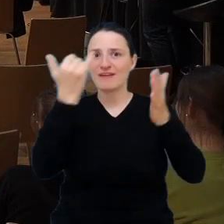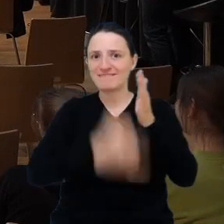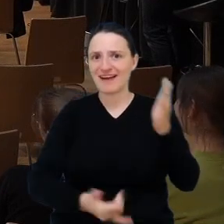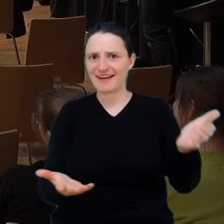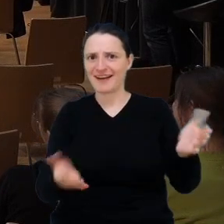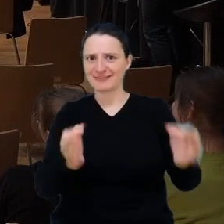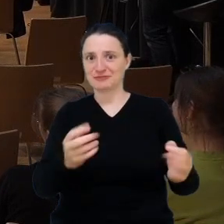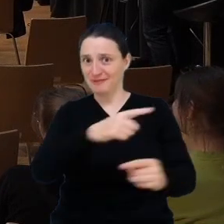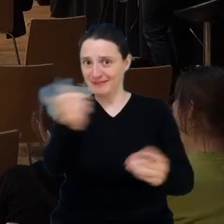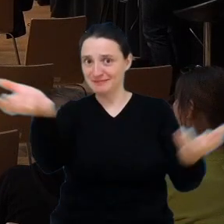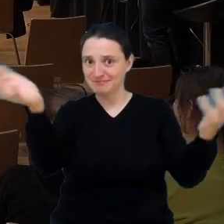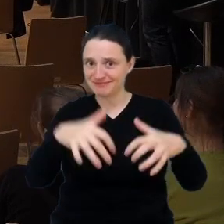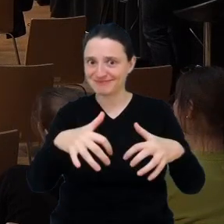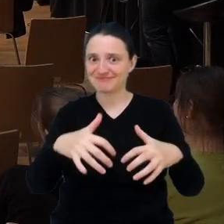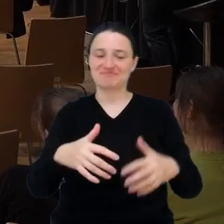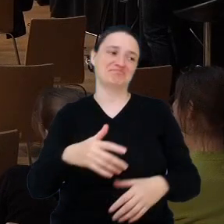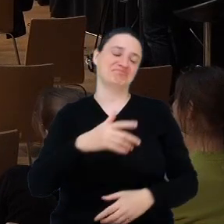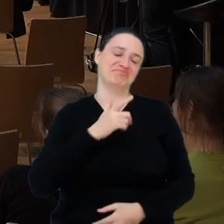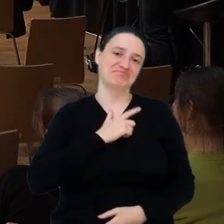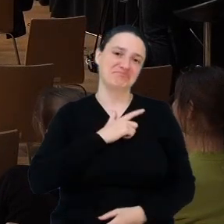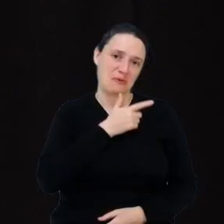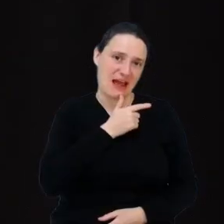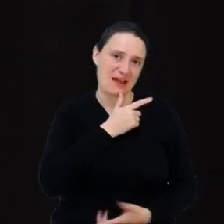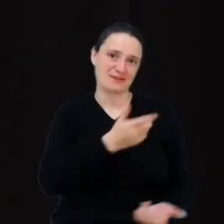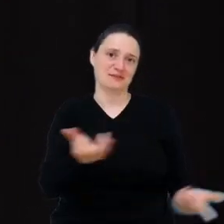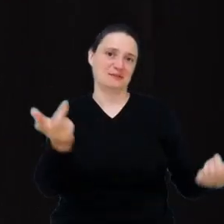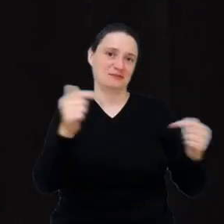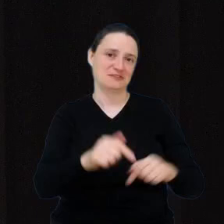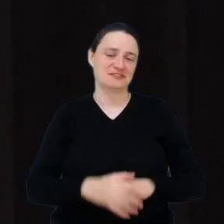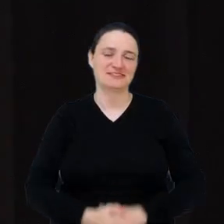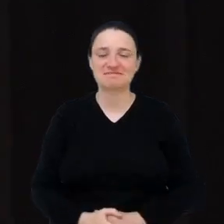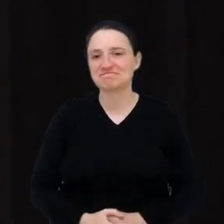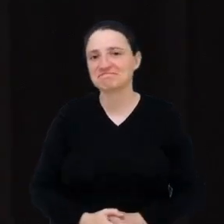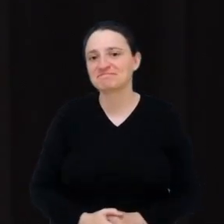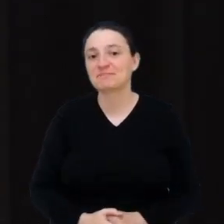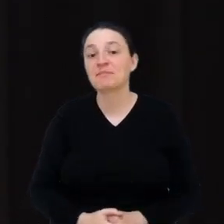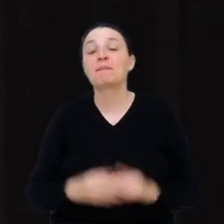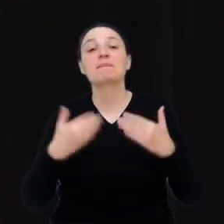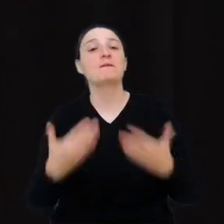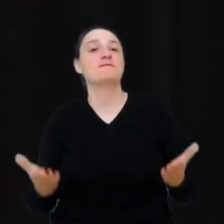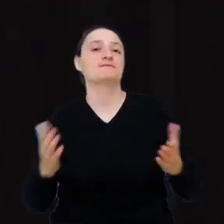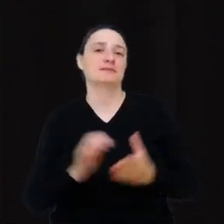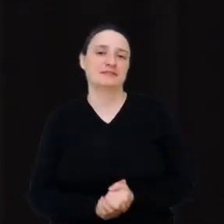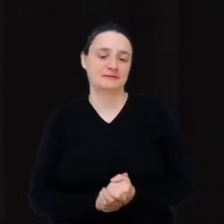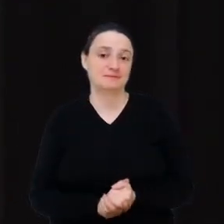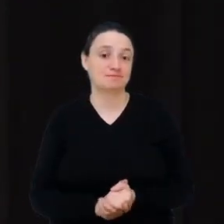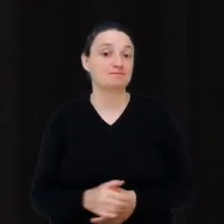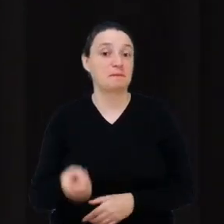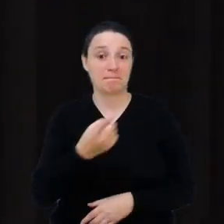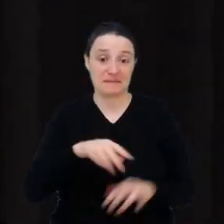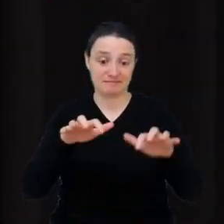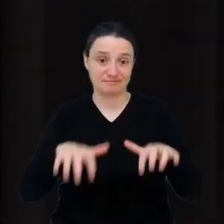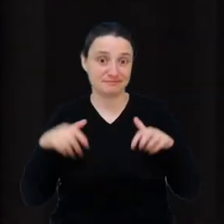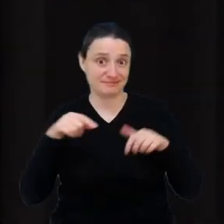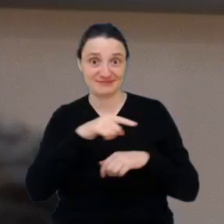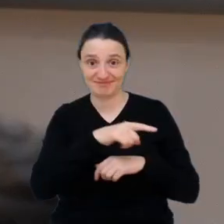się pojawiliście. Proszę Państwa, no właśnie, tak jak tutaj siedzimy, pewnie zdecydowana większość